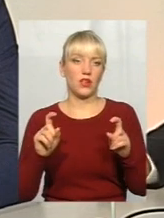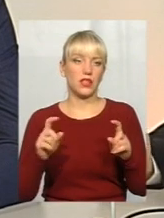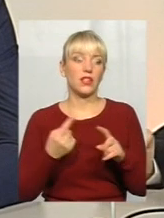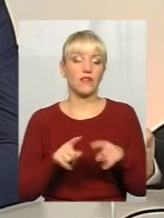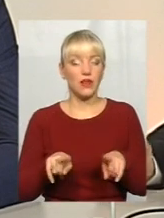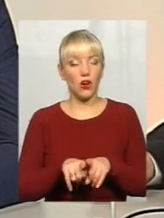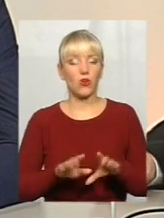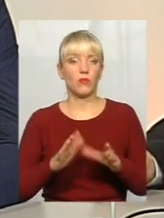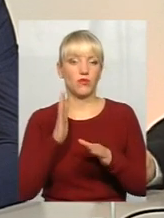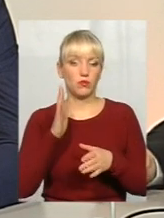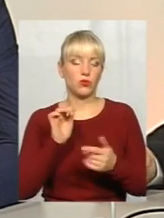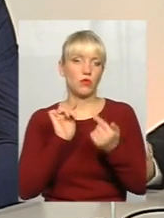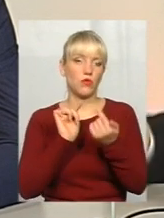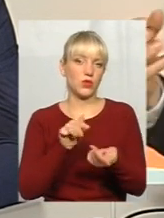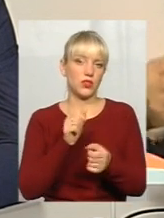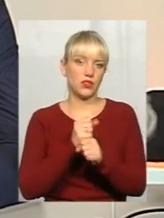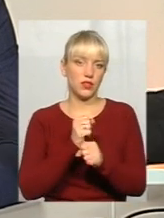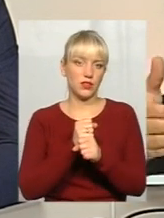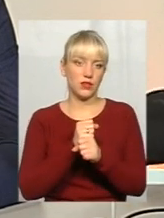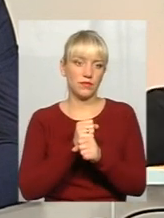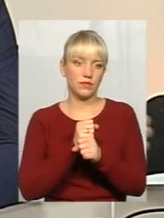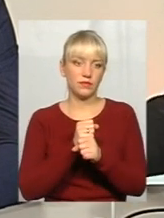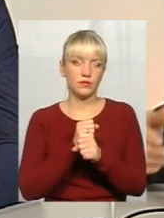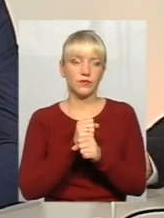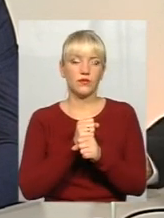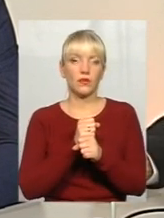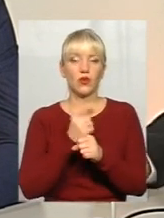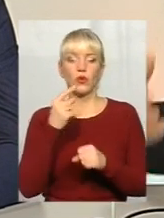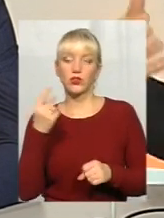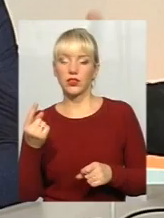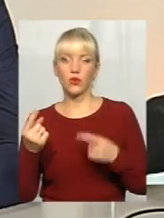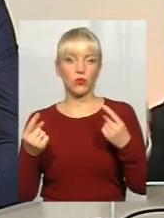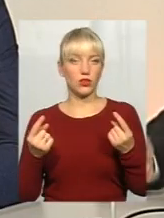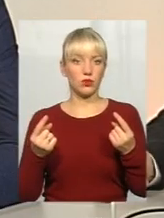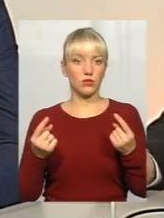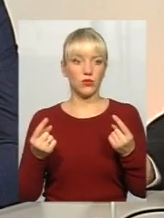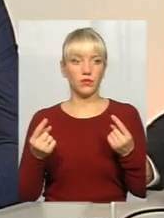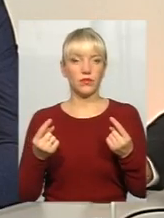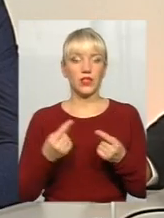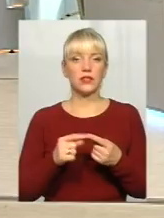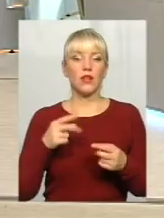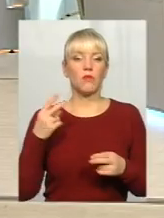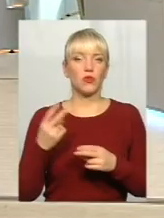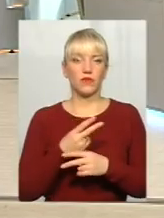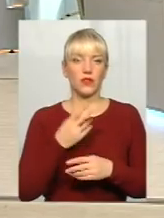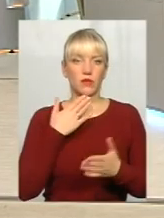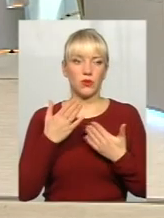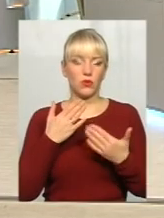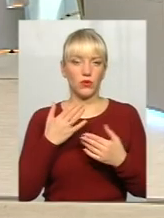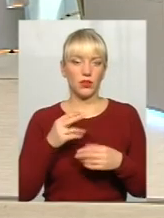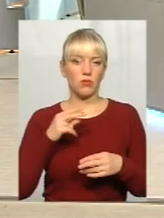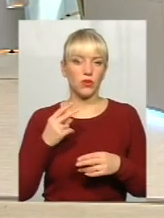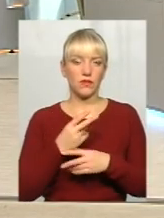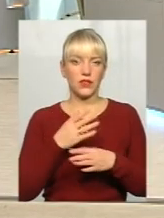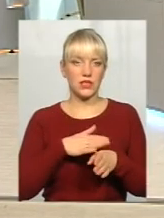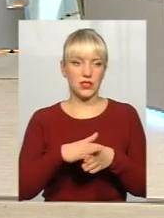такому випадку буде протидіяти один одному. Це подвійні підходи, подвійне